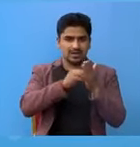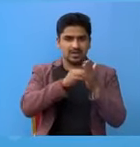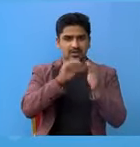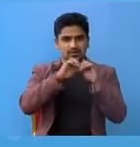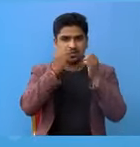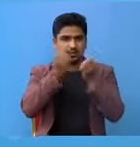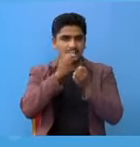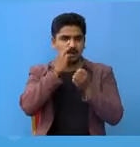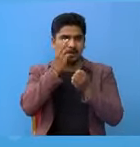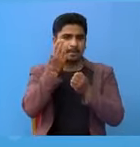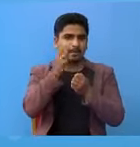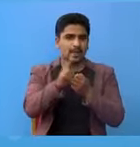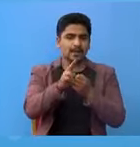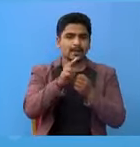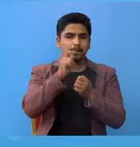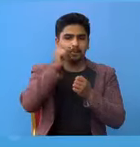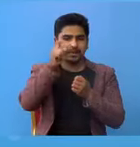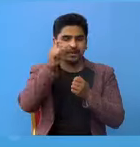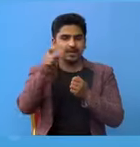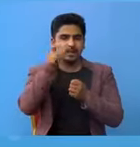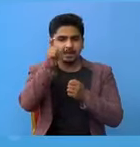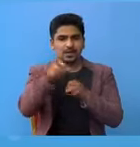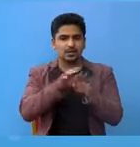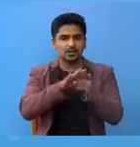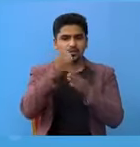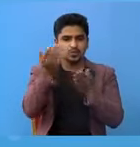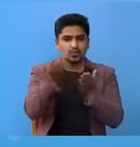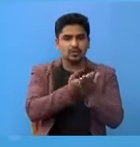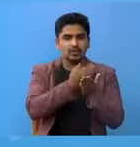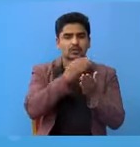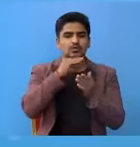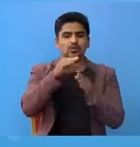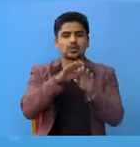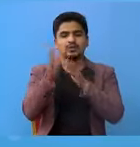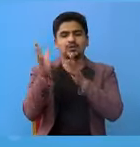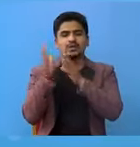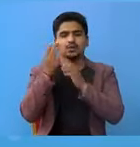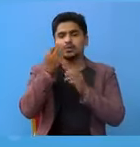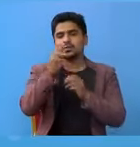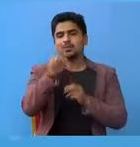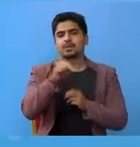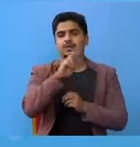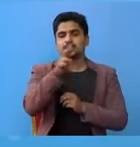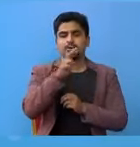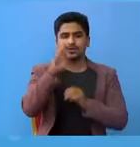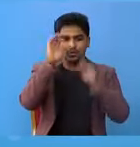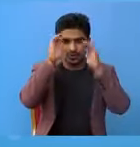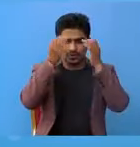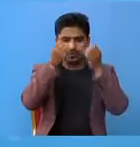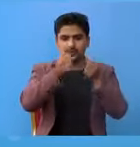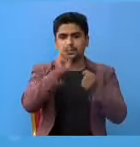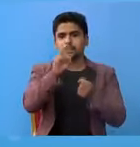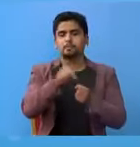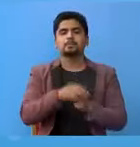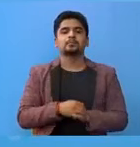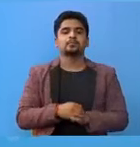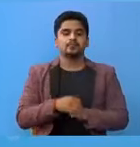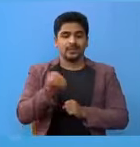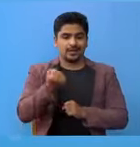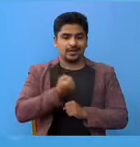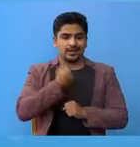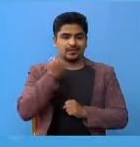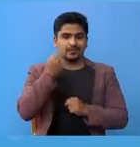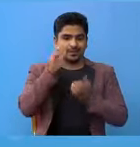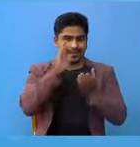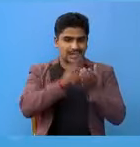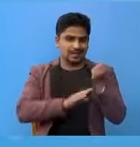आफास समुदाय मा भयका ब्रिद्ध वेक्ती अरुलाई जोगाउन इवारुजिम्मे बार हुननु पर्छा र सुरत चेत्र हुननु पर्छा आपनो